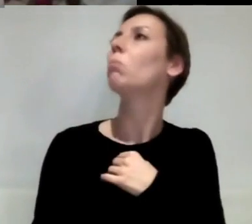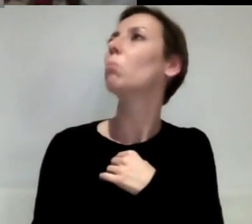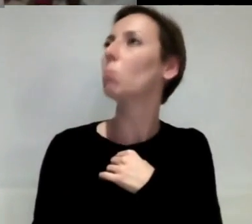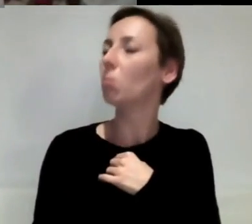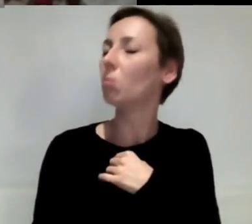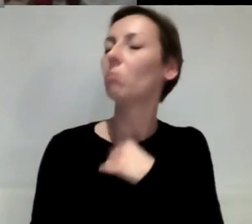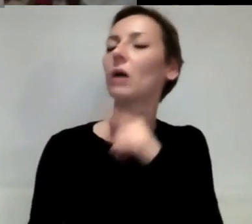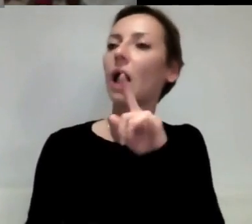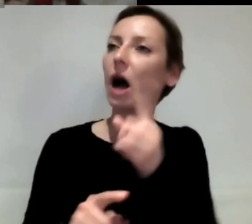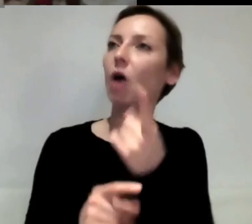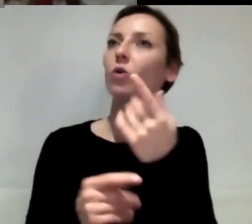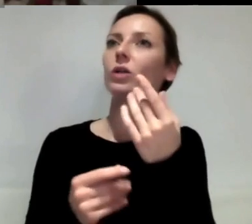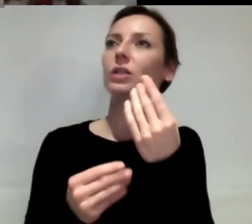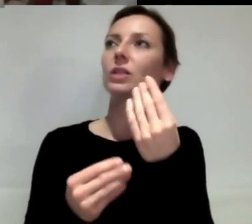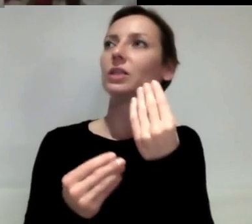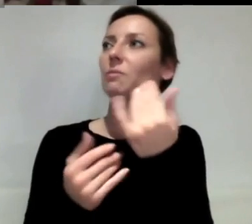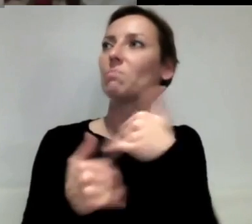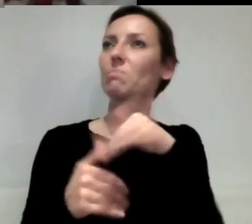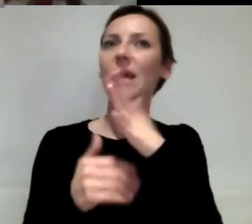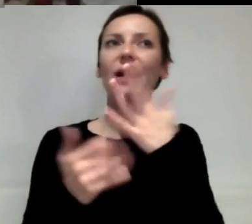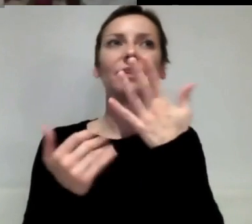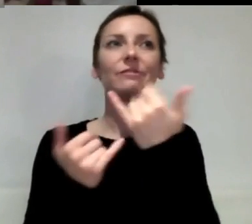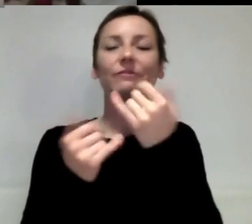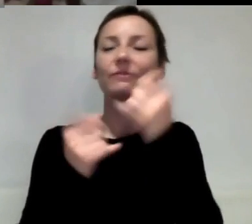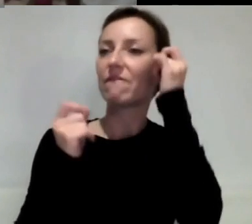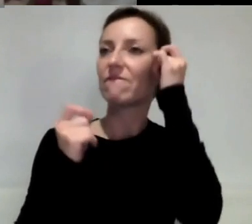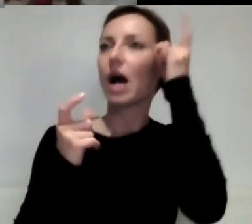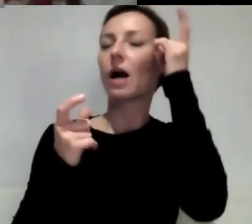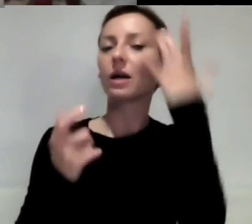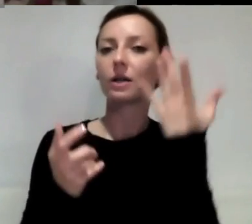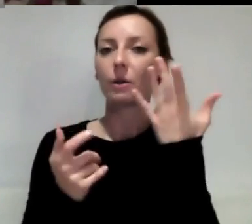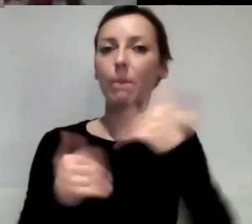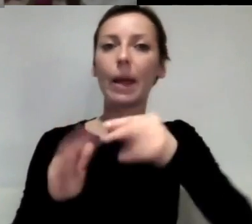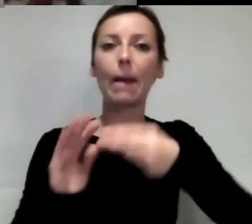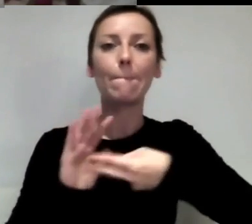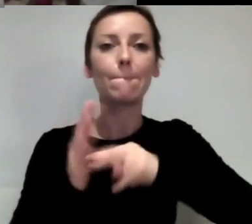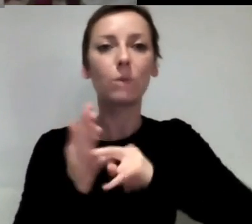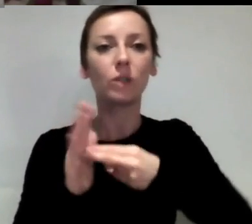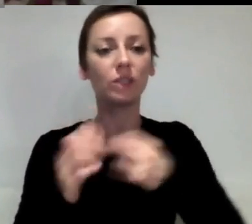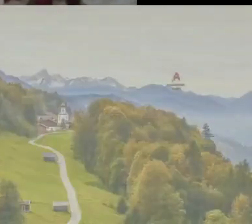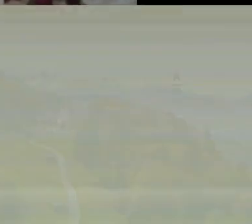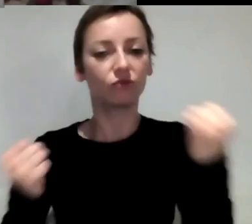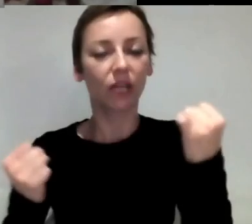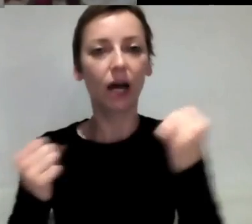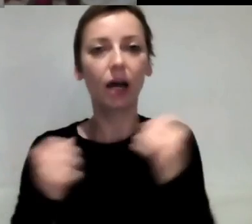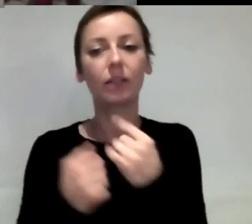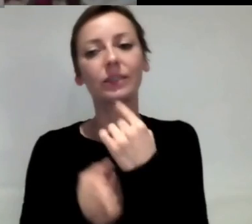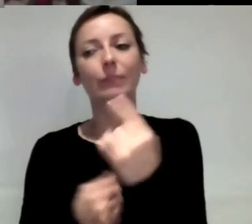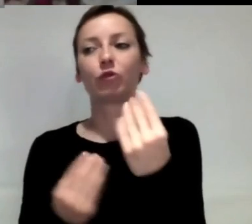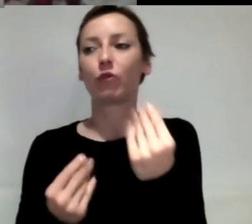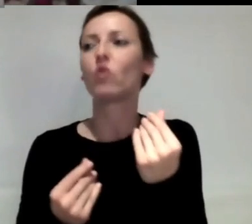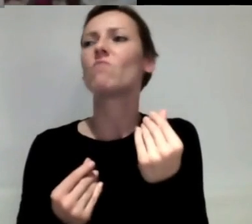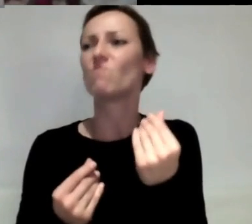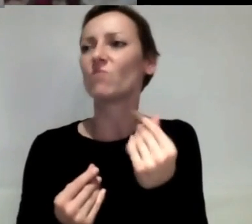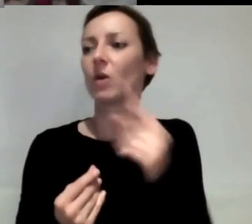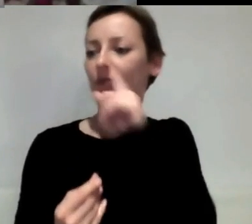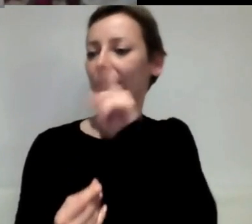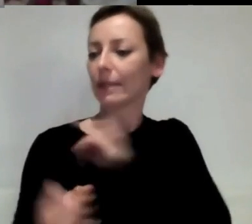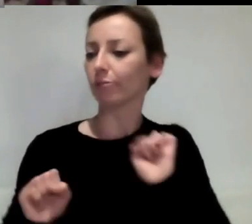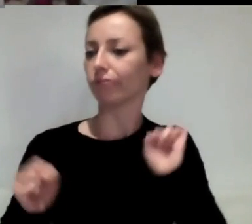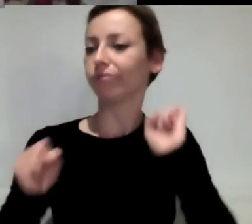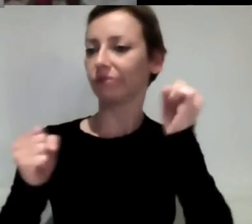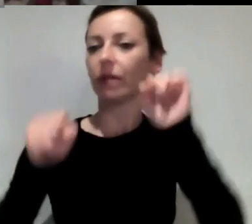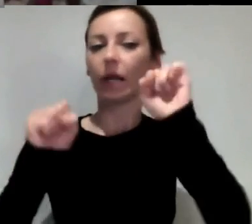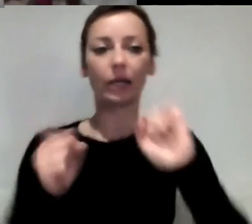Die haben eine erhöhte politische Selbstwirksamkeit. Das heißt, dass sie Vertrauen darin haben, dass sie auch etwas bewegen können und auch höheres